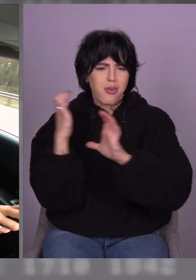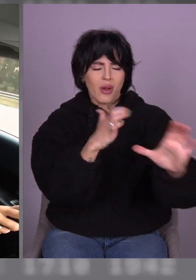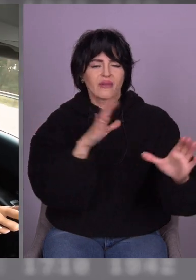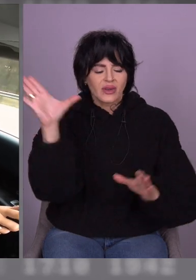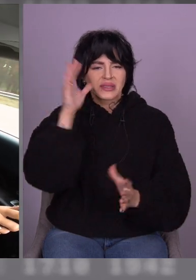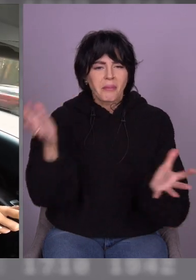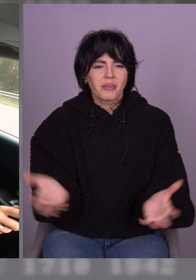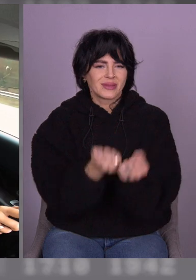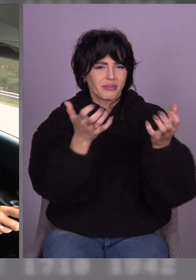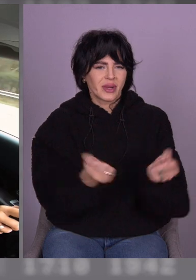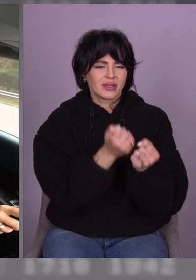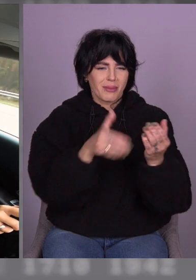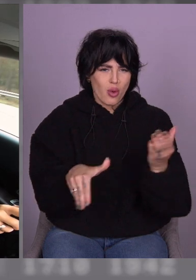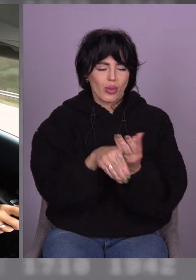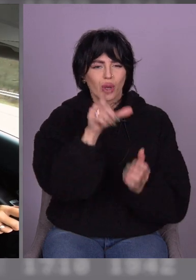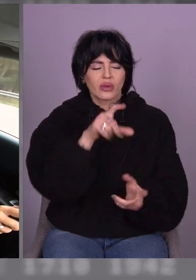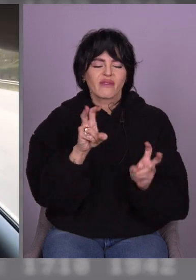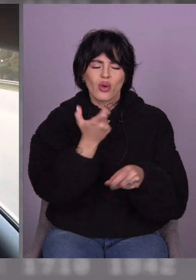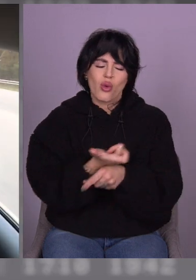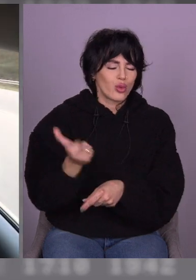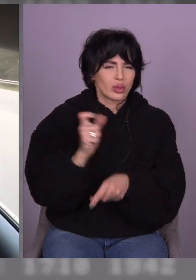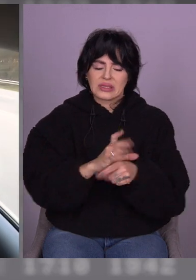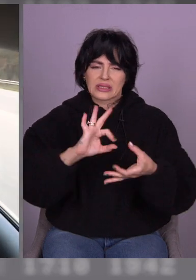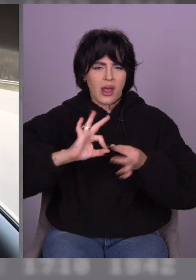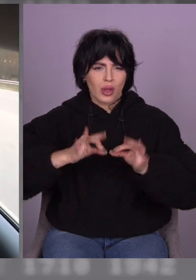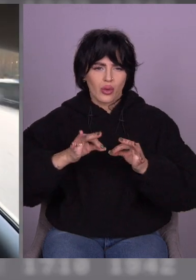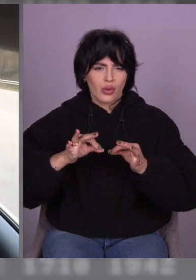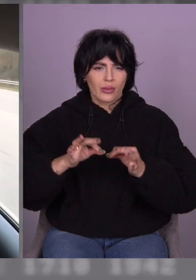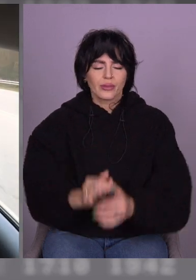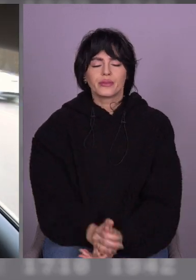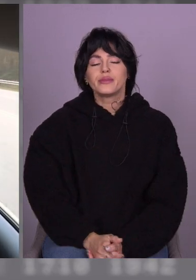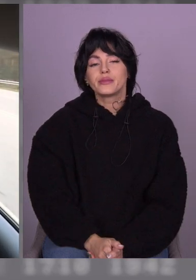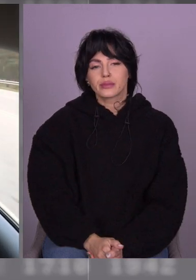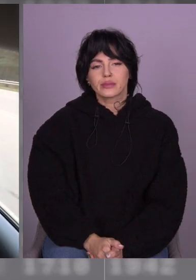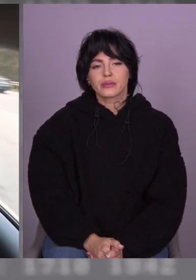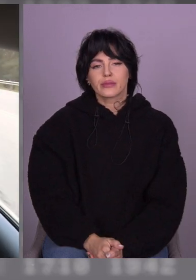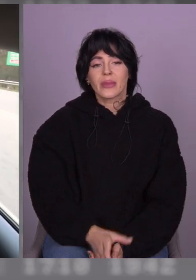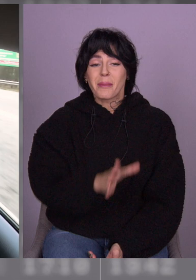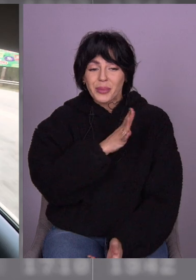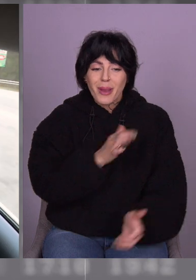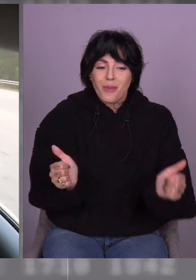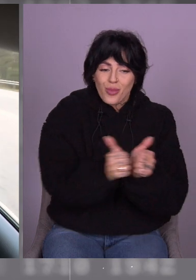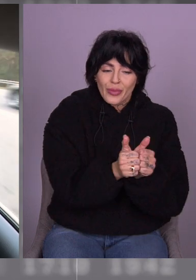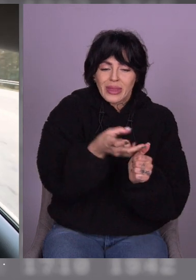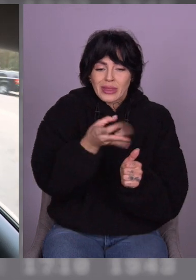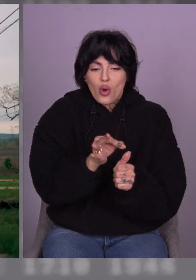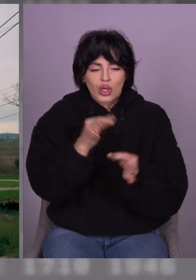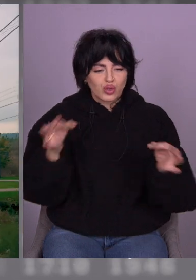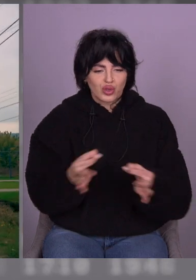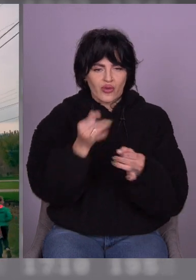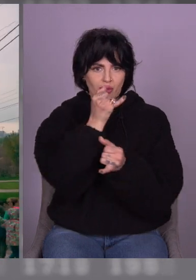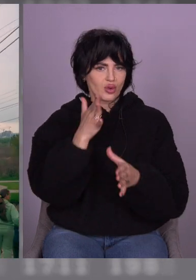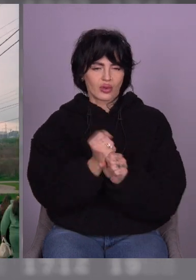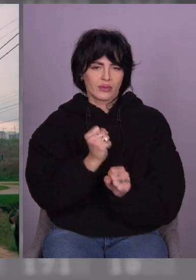дуже все складно. Оце складно. Бути поруч, але ти не можеш нічого зробити.